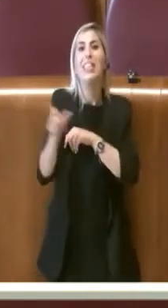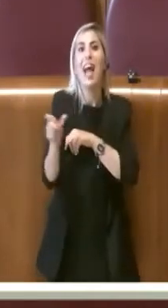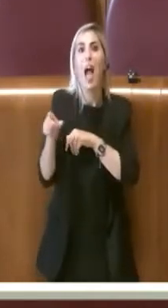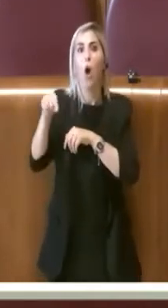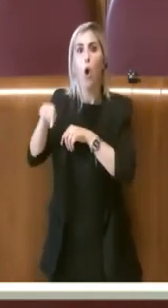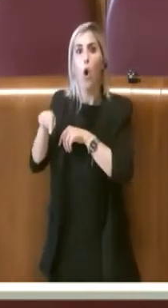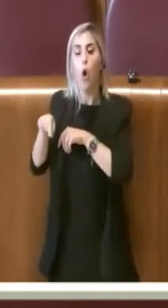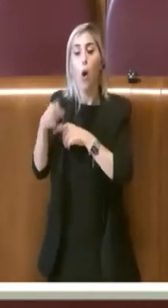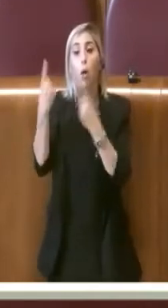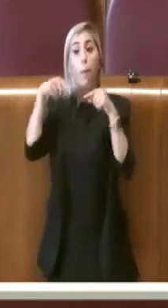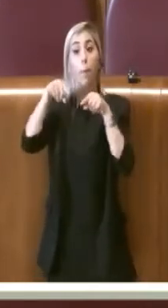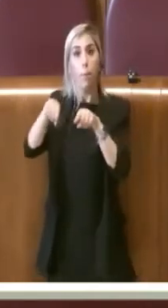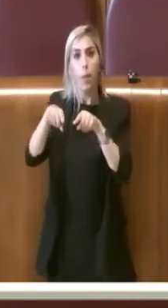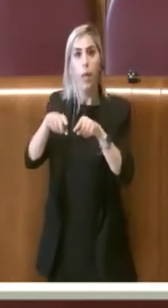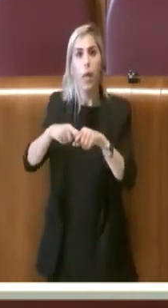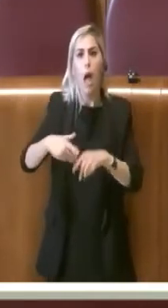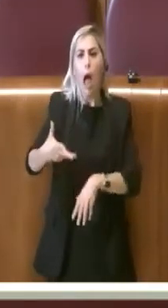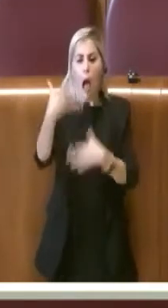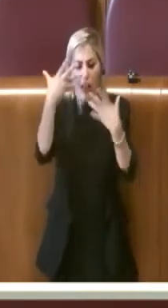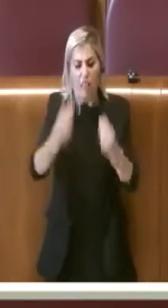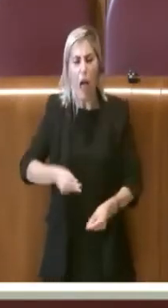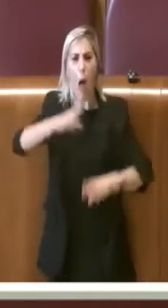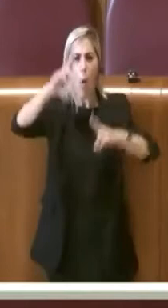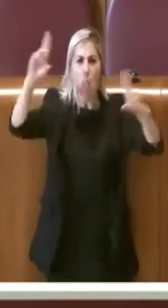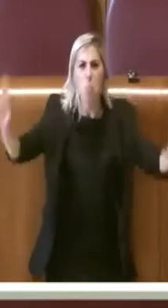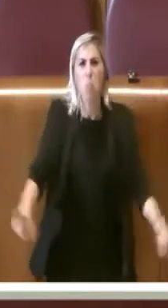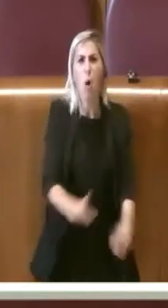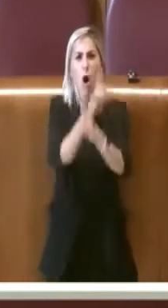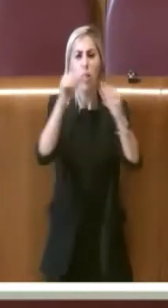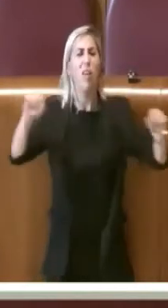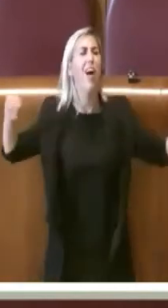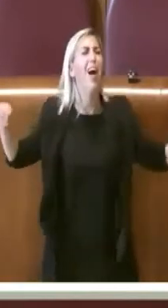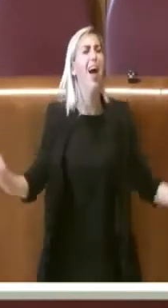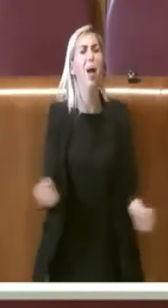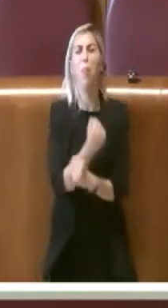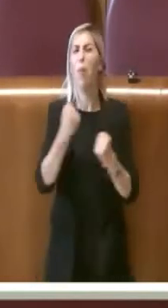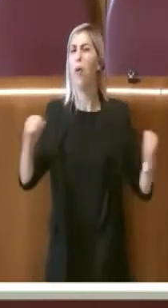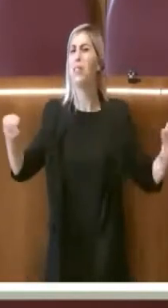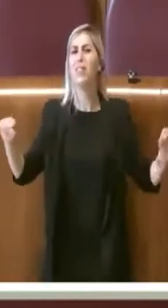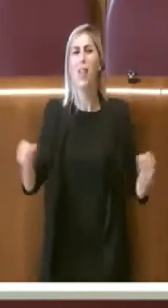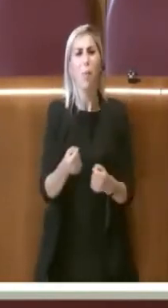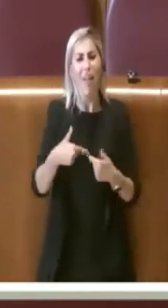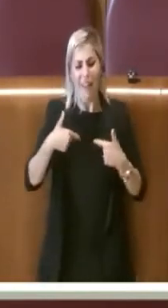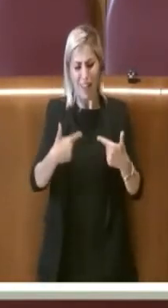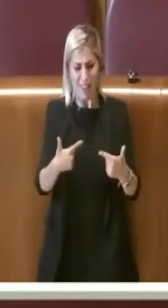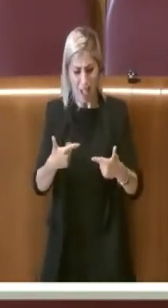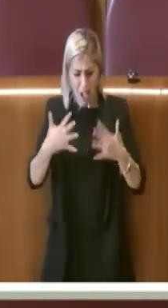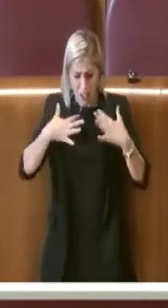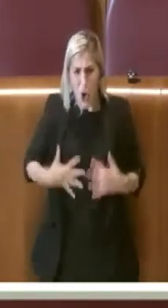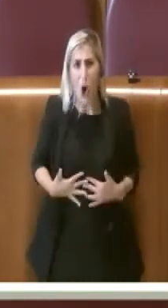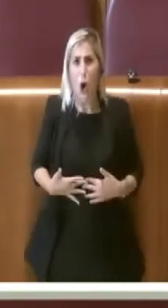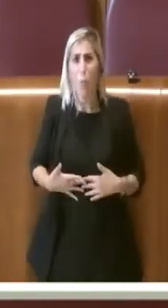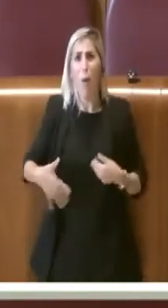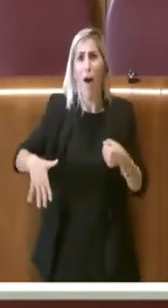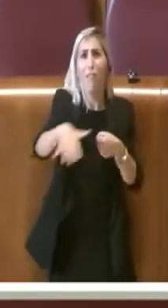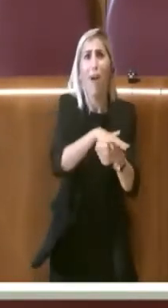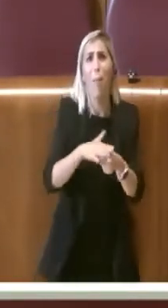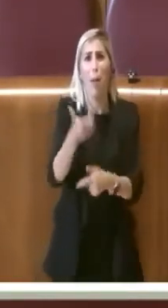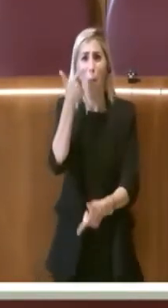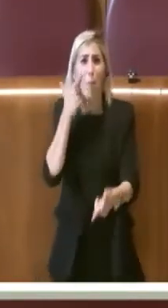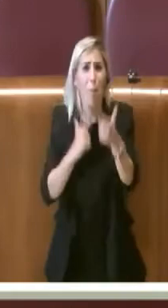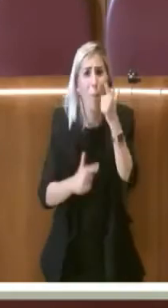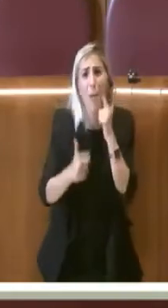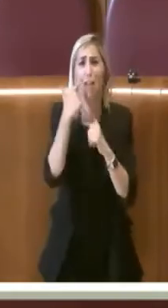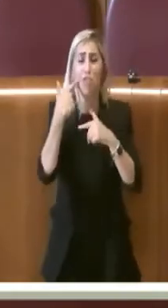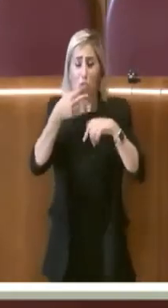dunque ci sono tanti morti che non è stato possibile restituire la Salma ai familiari che potevano avere